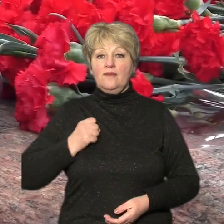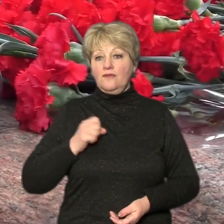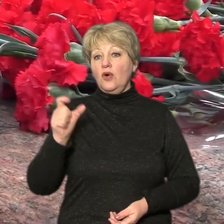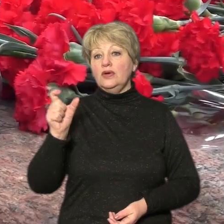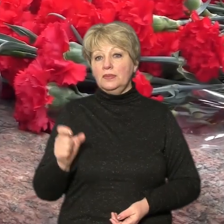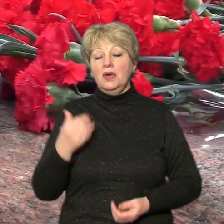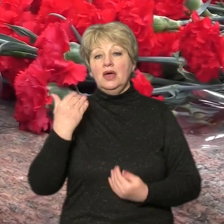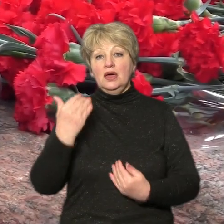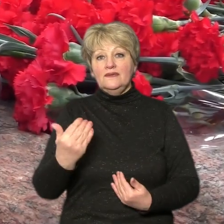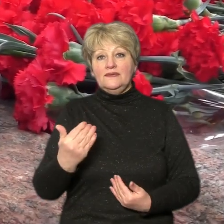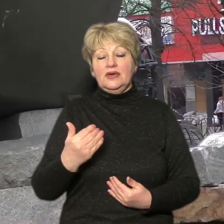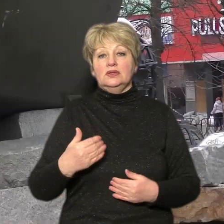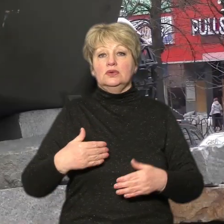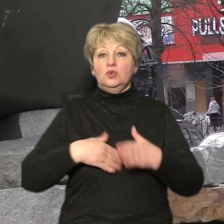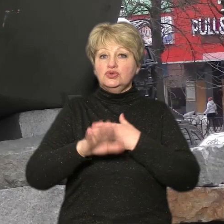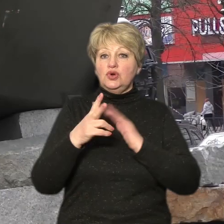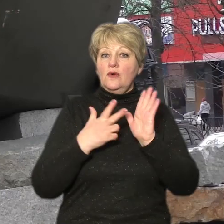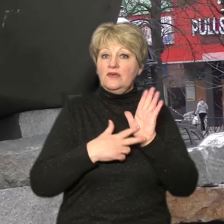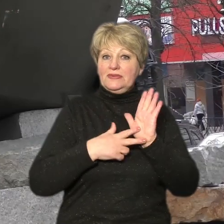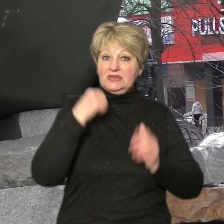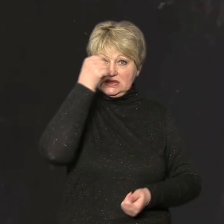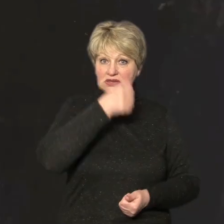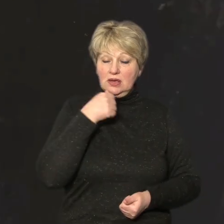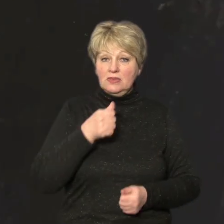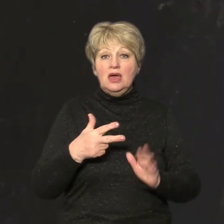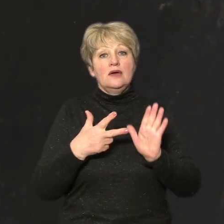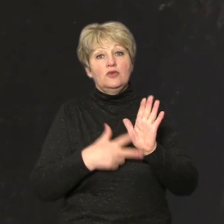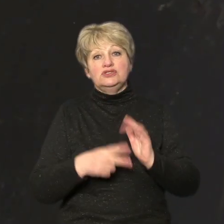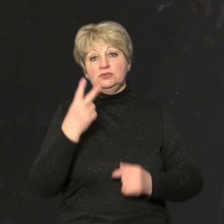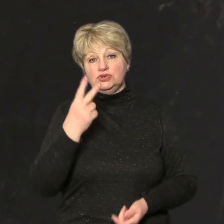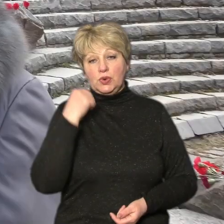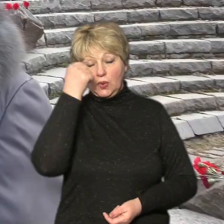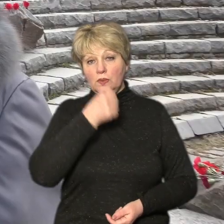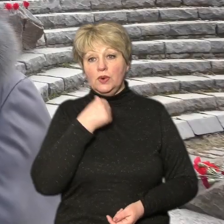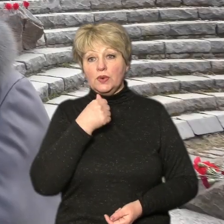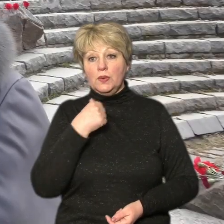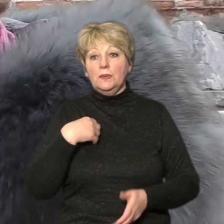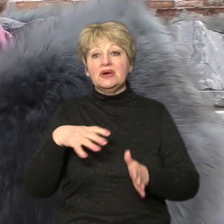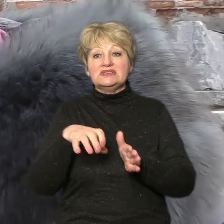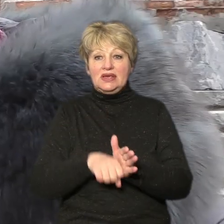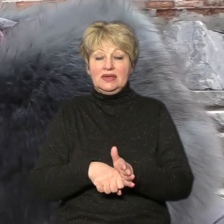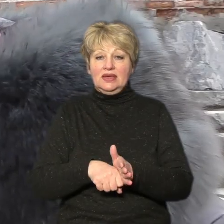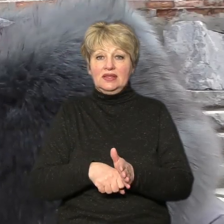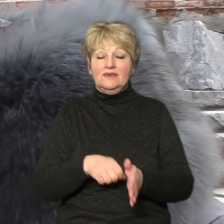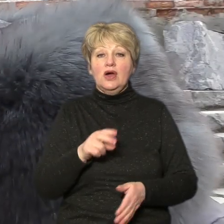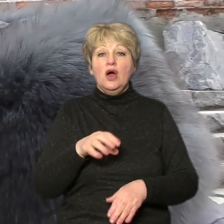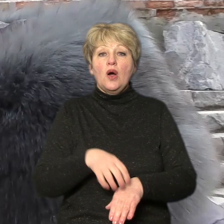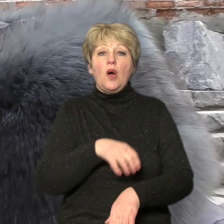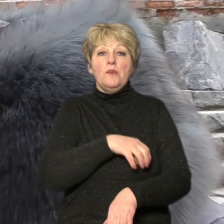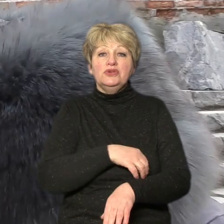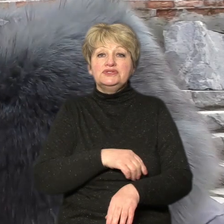Він пішов, правда, в 80-му році і в 82-му році загинув. Комуністична